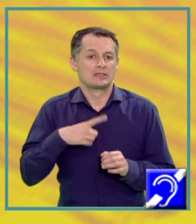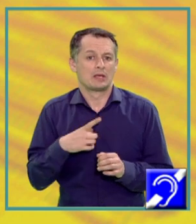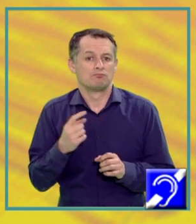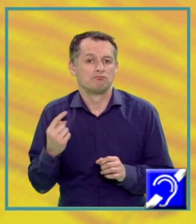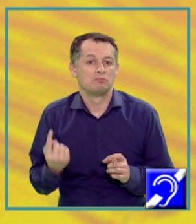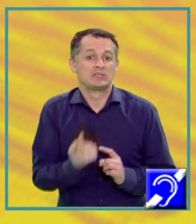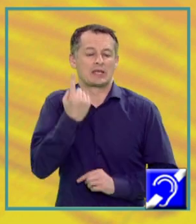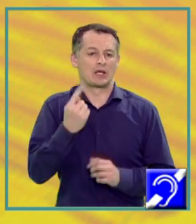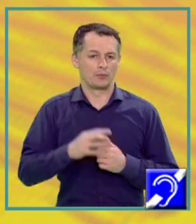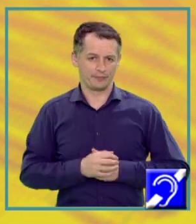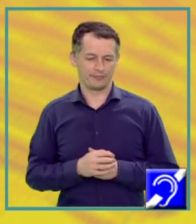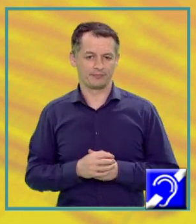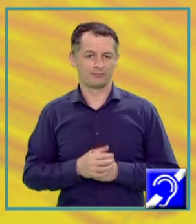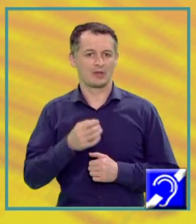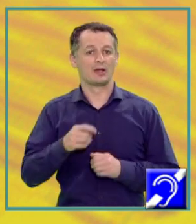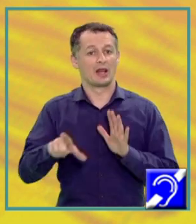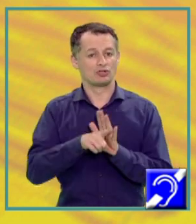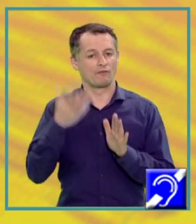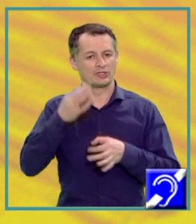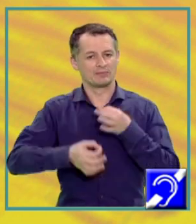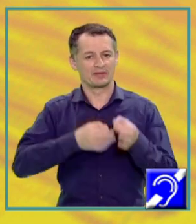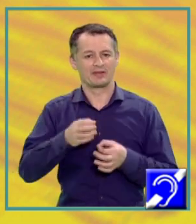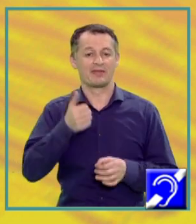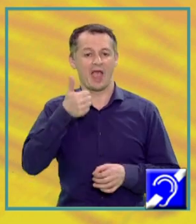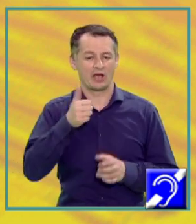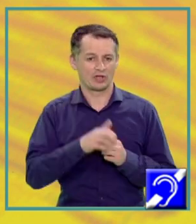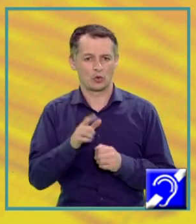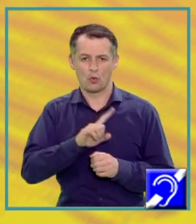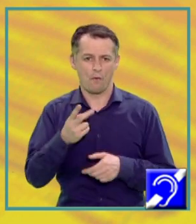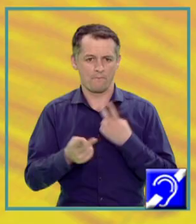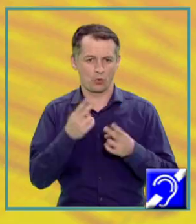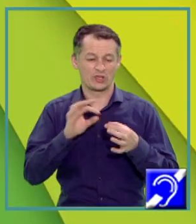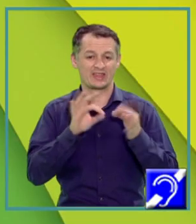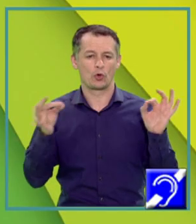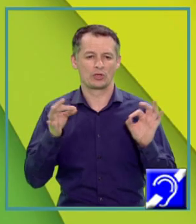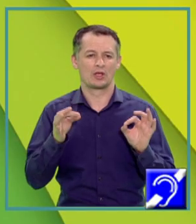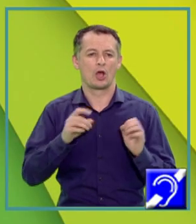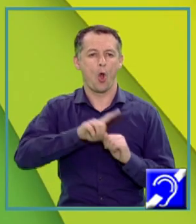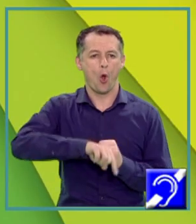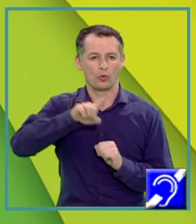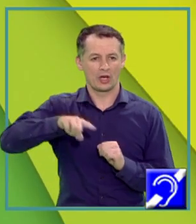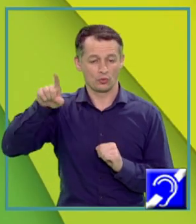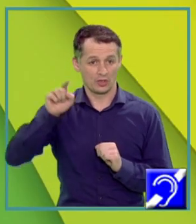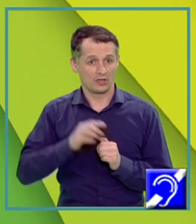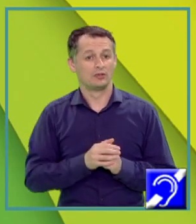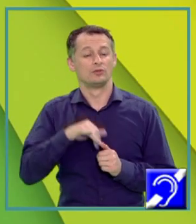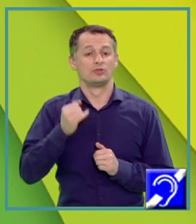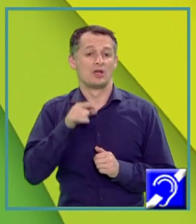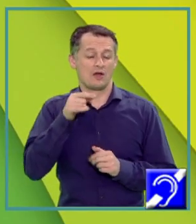extern au fost explicate de Einstein nu folosind teoria ondulatorie, ci folosind